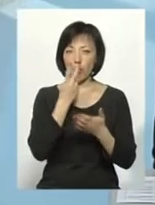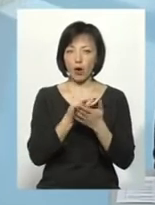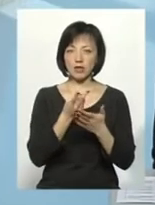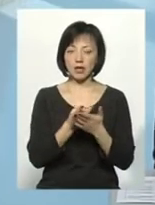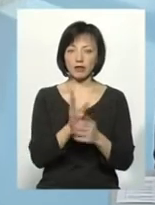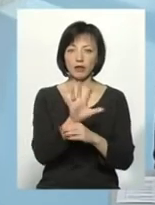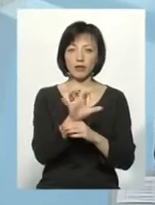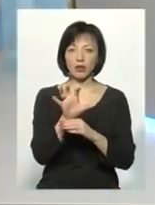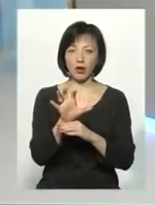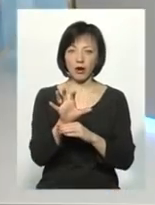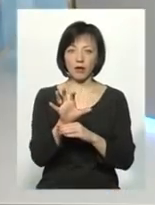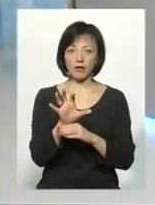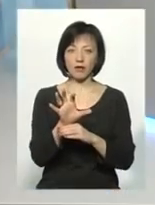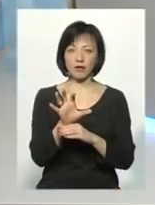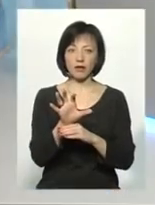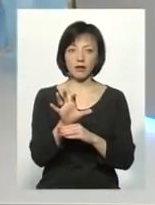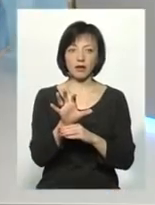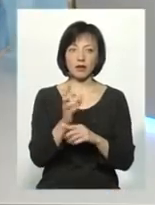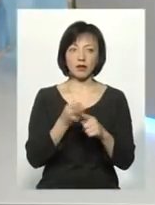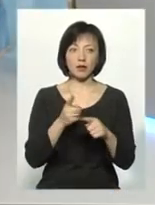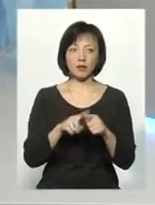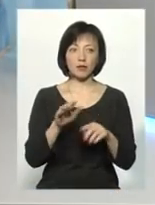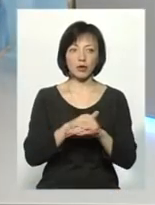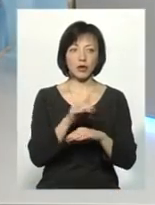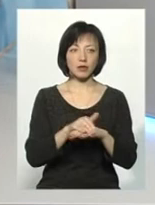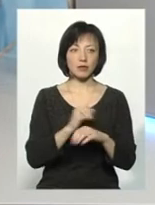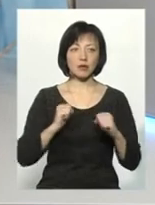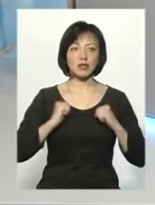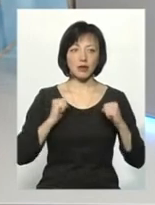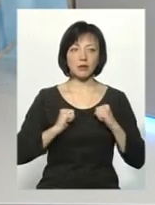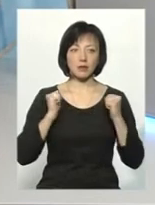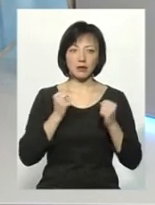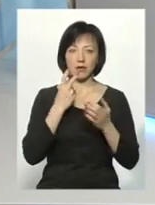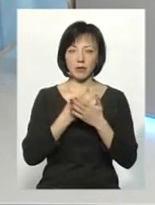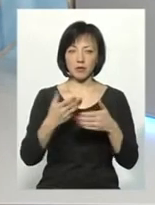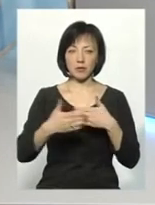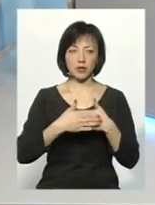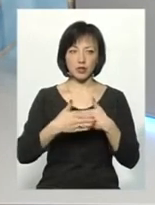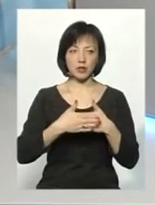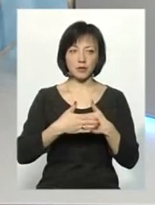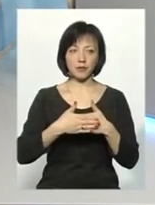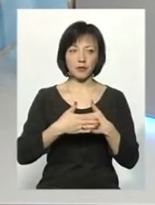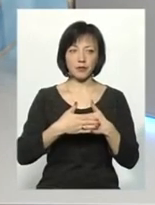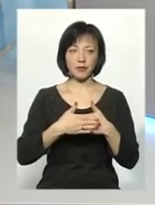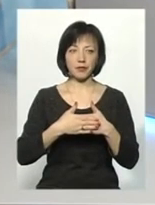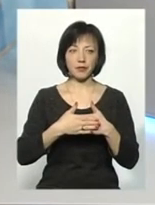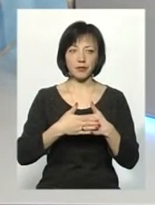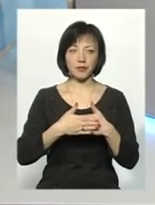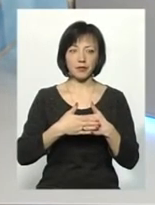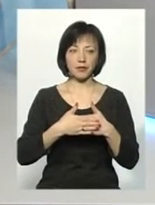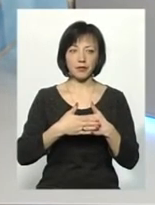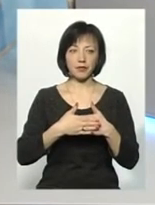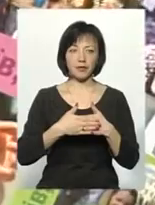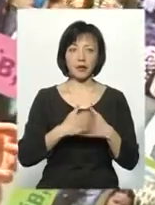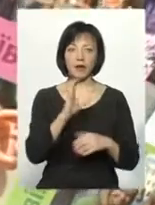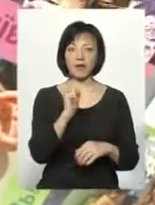фотографії цих людей. Ми постараємось показати вам ближче. Так, тут ви бачите і